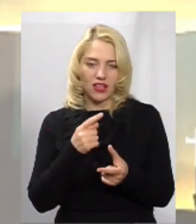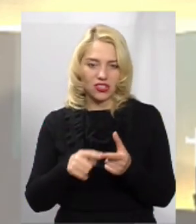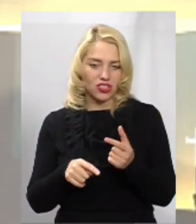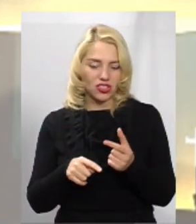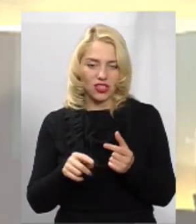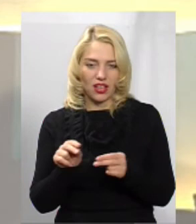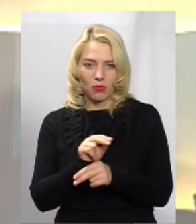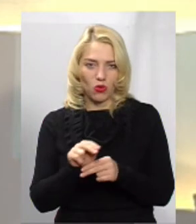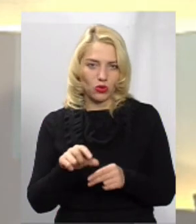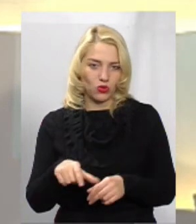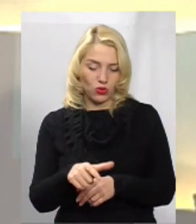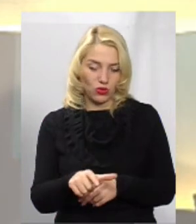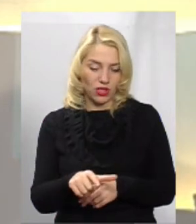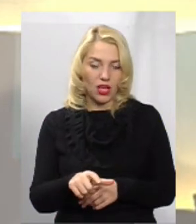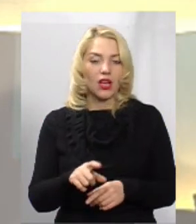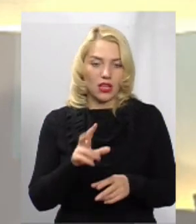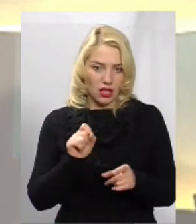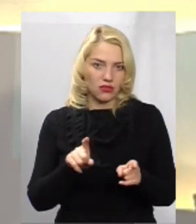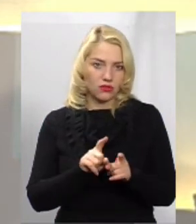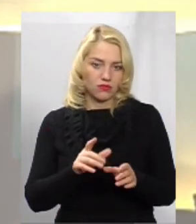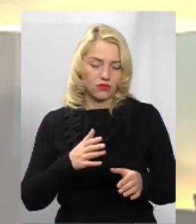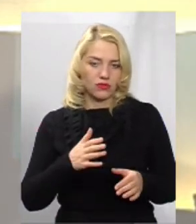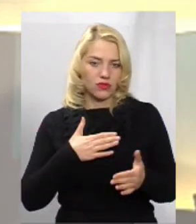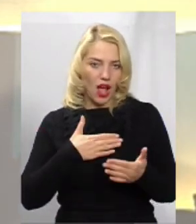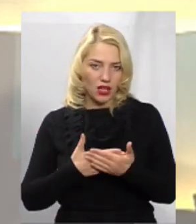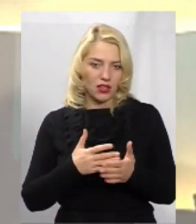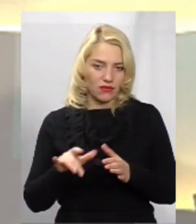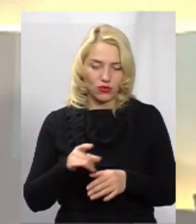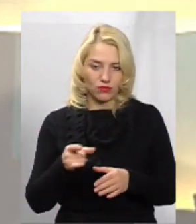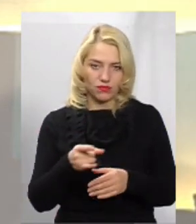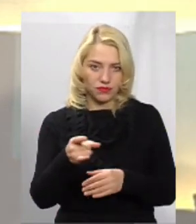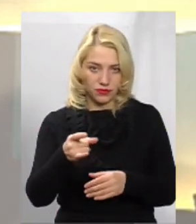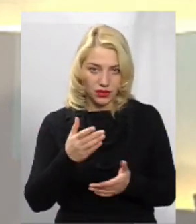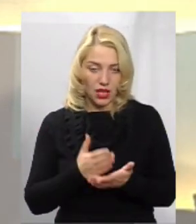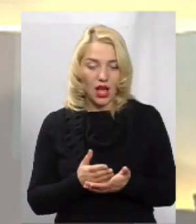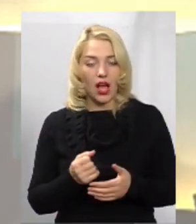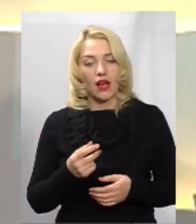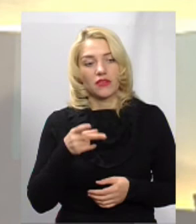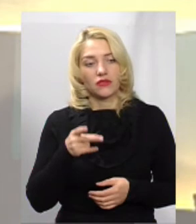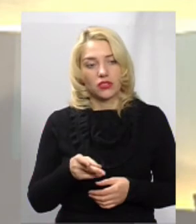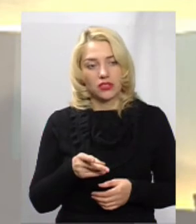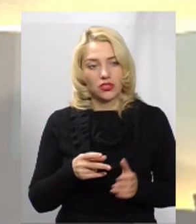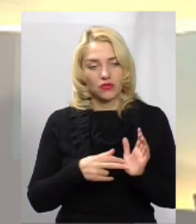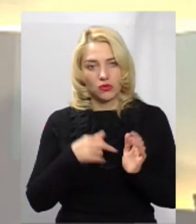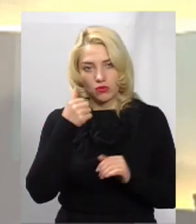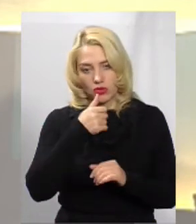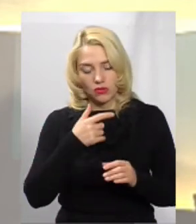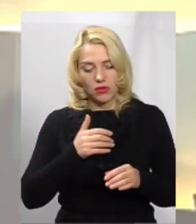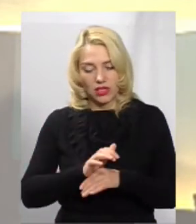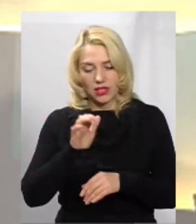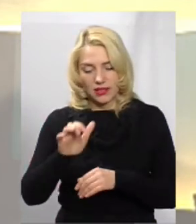і жваво. Щодо розширення. У 2017 році ми надіслали трьом проектним